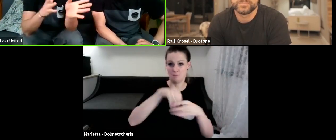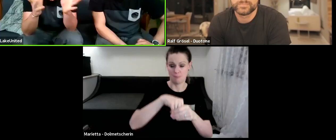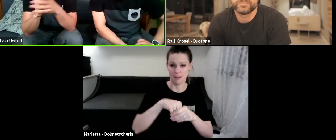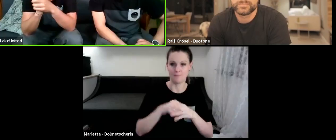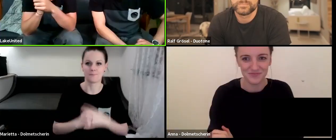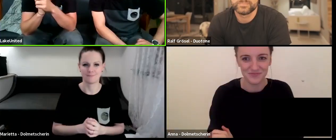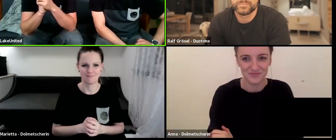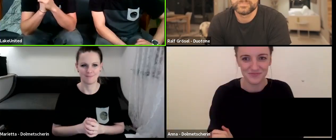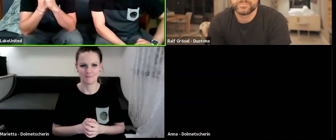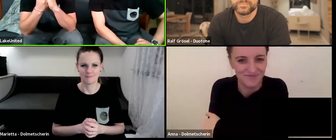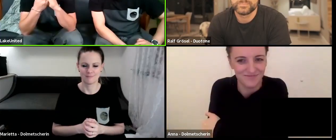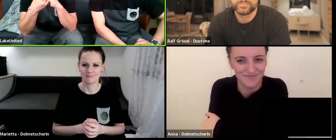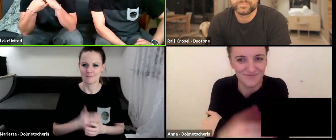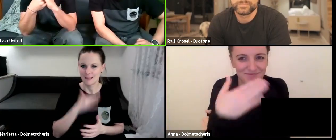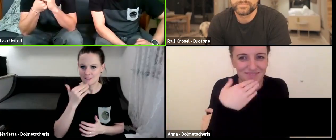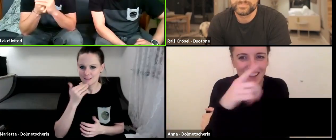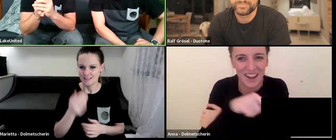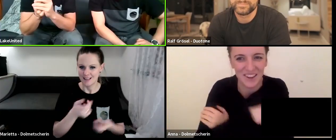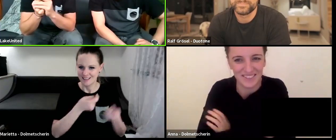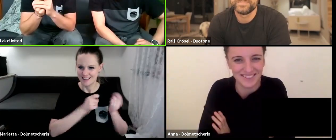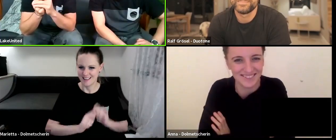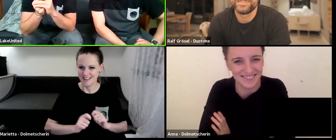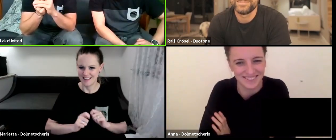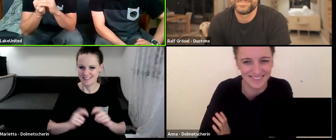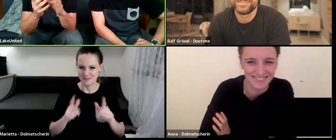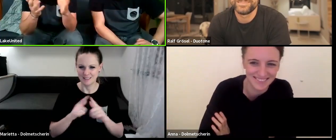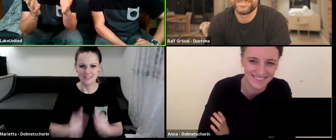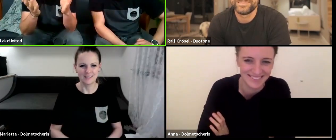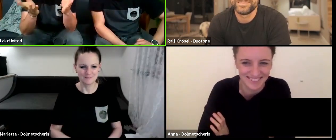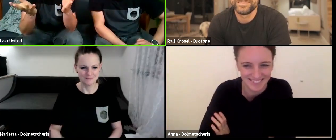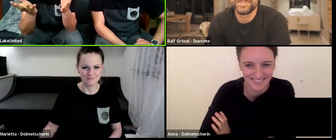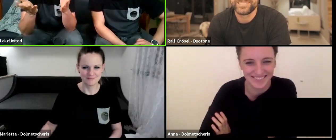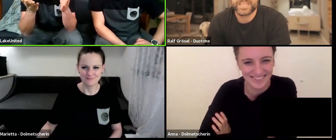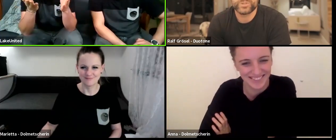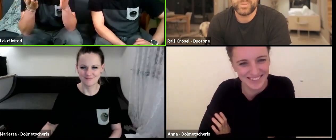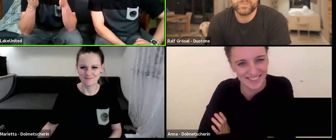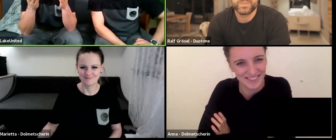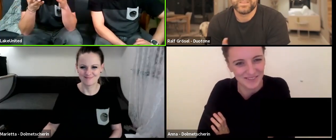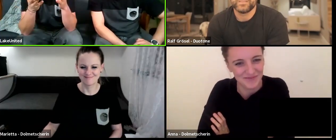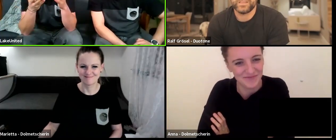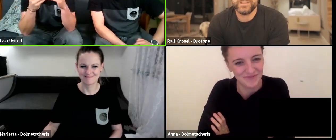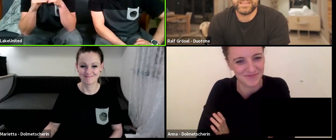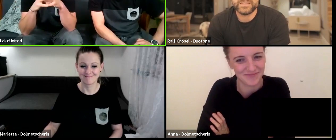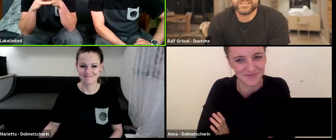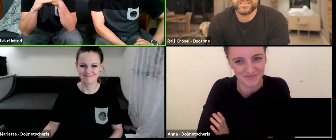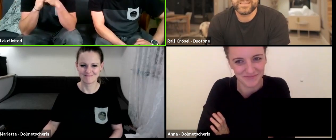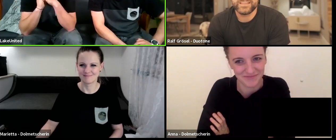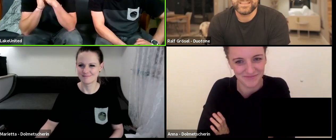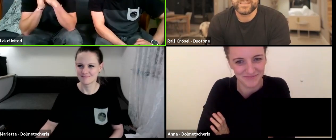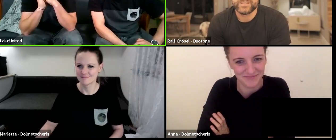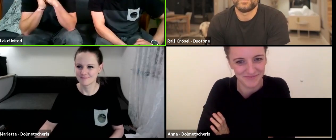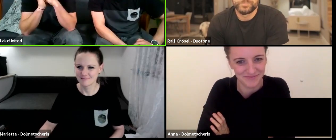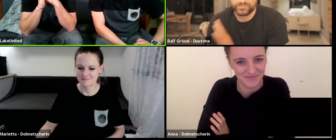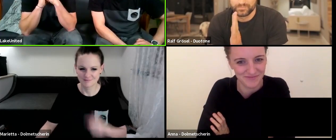Anna und Marietta, danke. Juhu. Wenn das Format gefällt, wir haben...